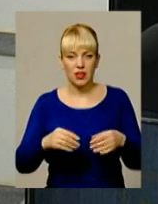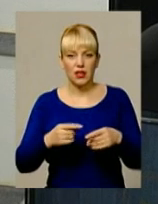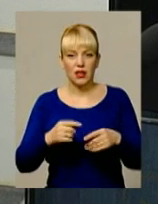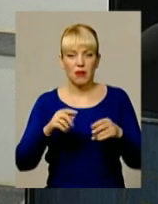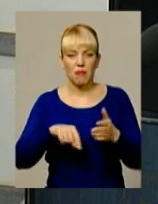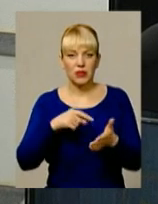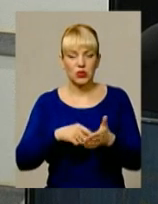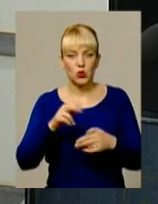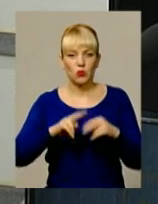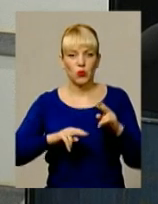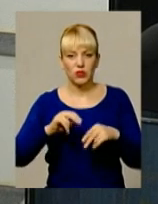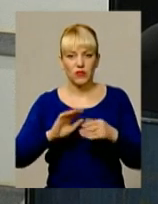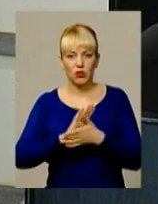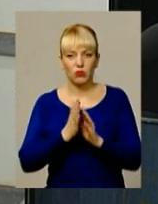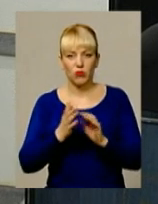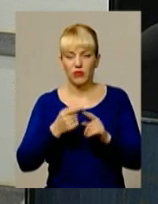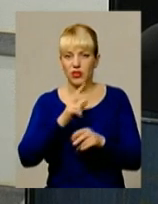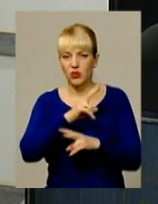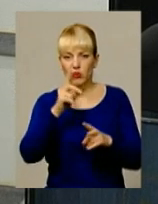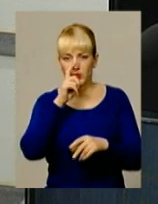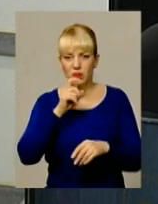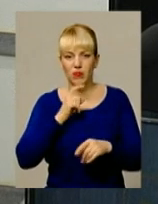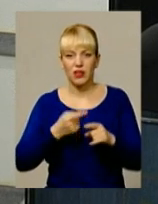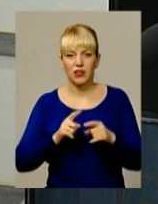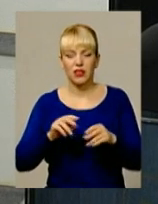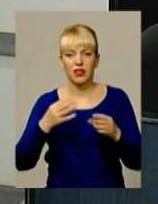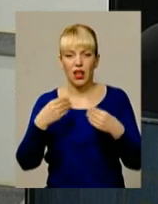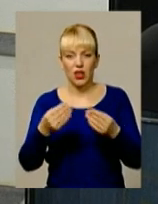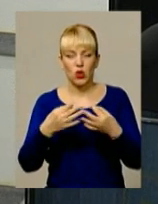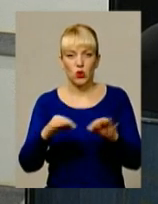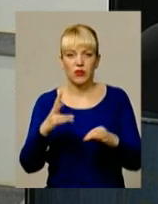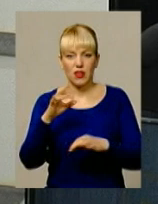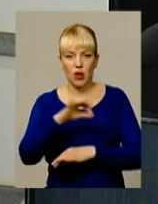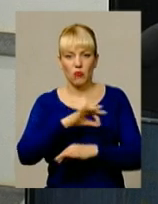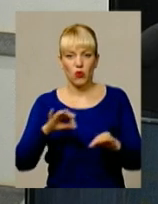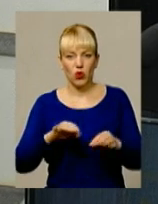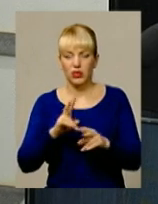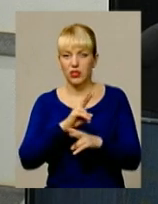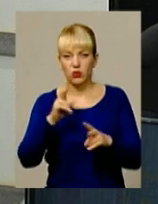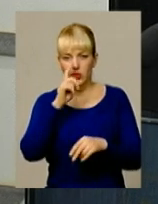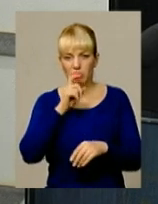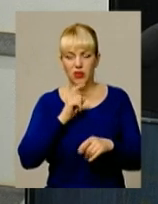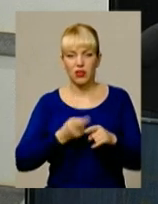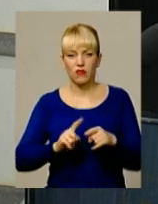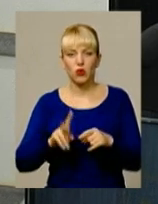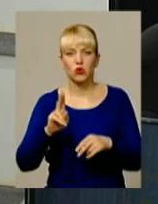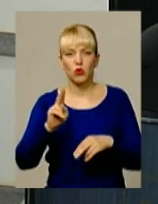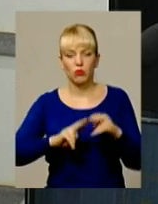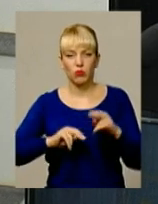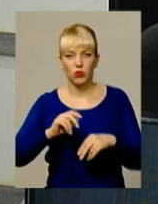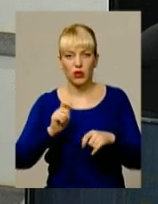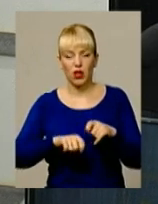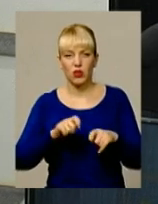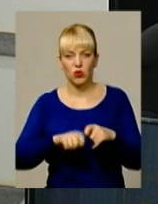розуміє, що архітектура дала дозвіл на проєкт, на розробку. Ніхто не розуміє, що будь-контроль плівав на ваше місто